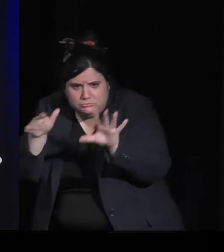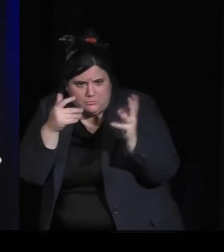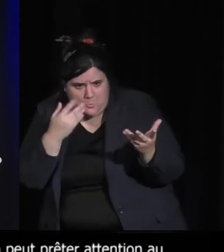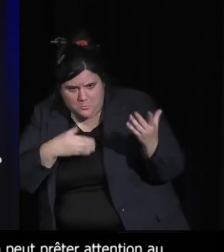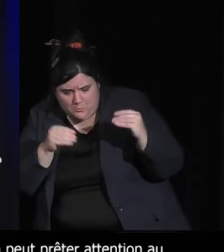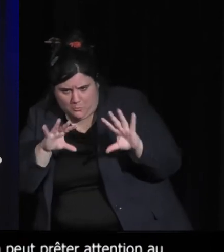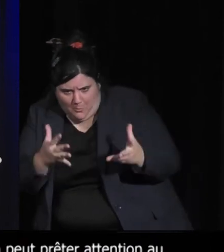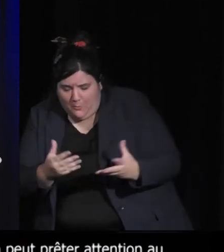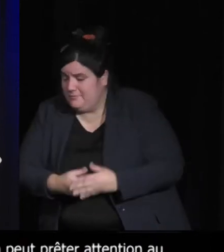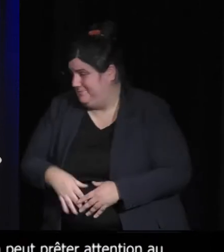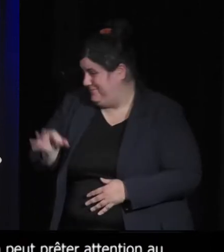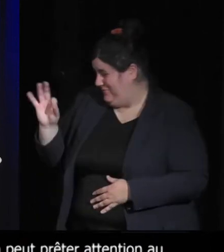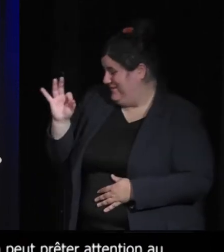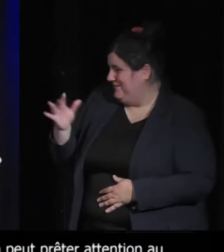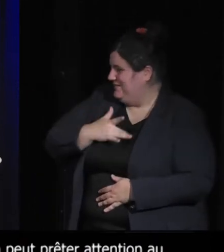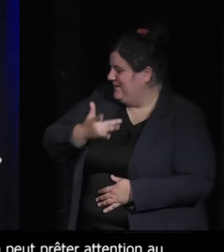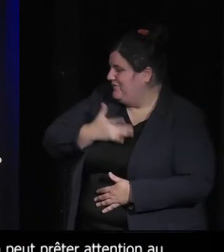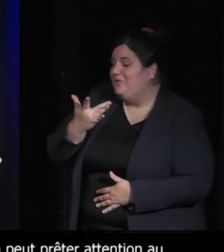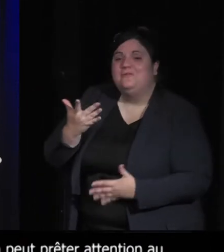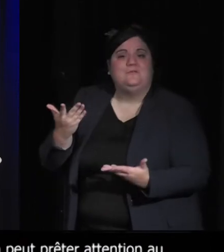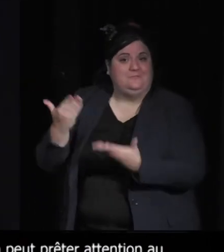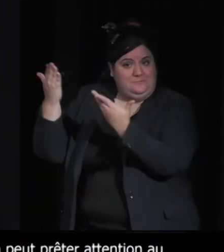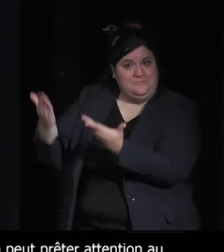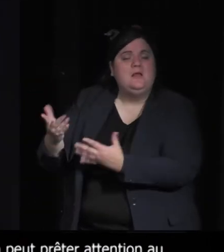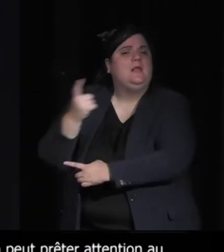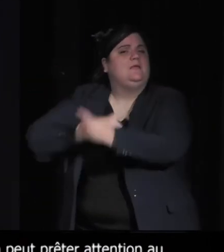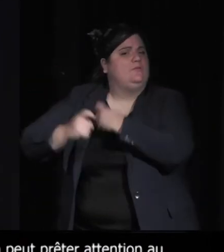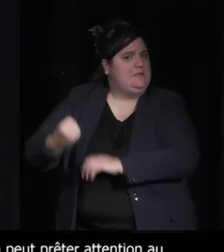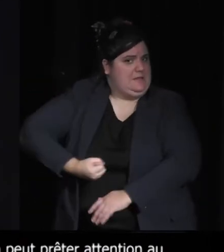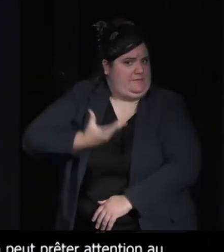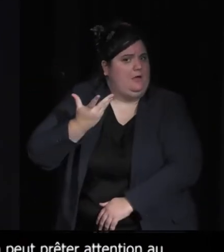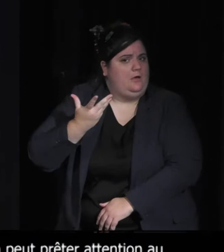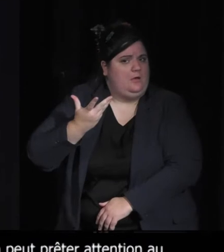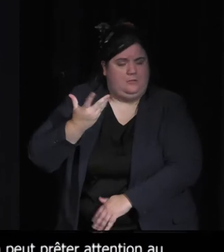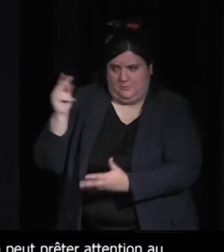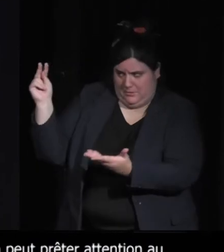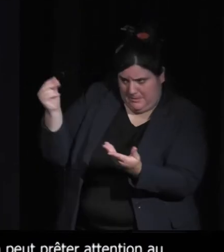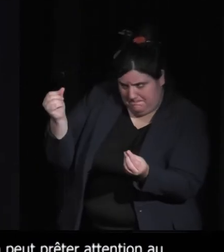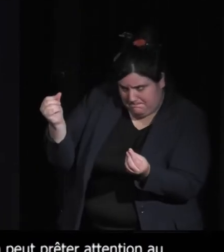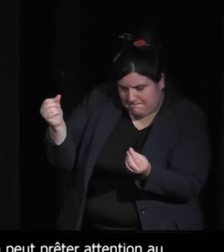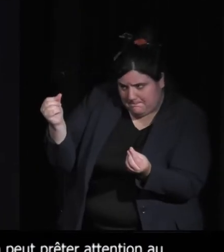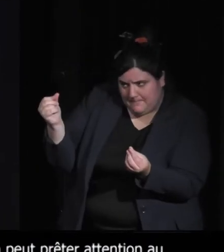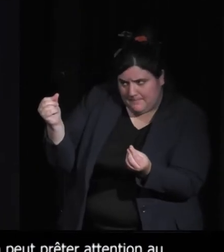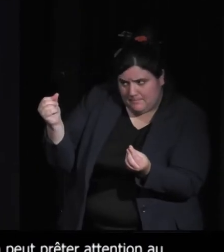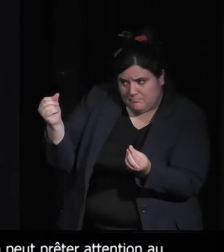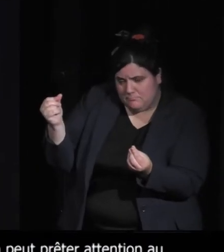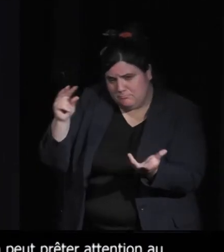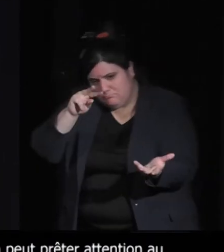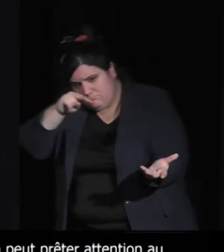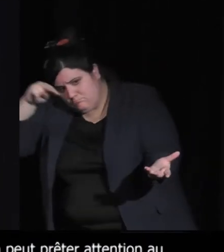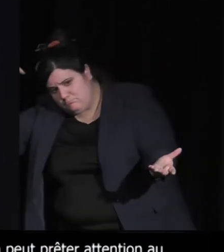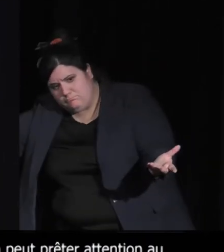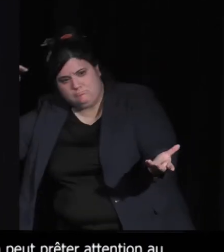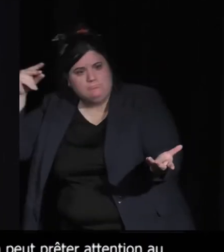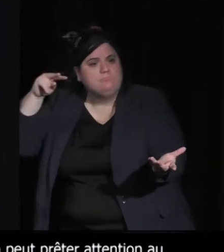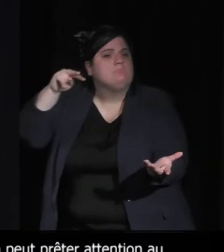C'est que, en tant qu'historienne de l'art, elle a regardé comment le vivant inquiétait la place du